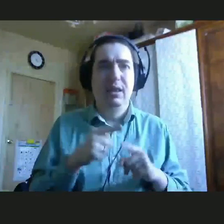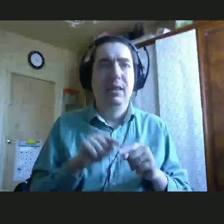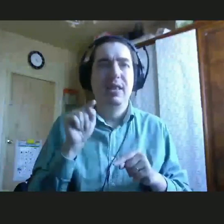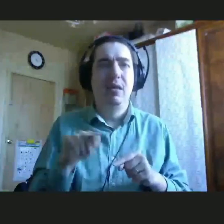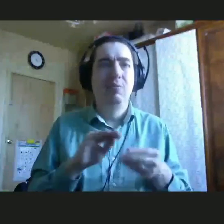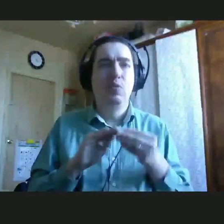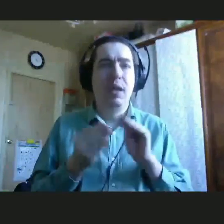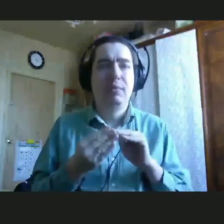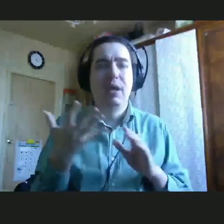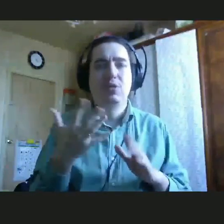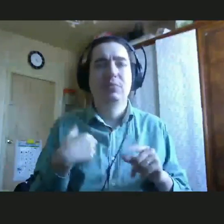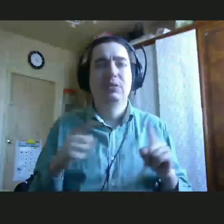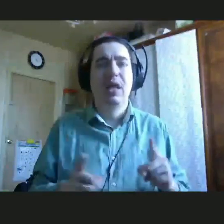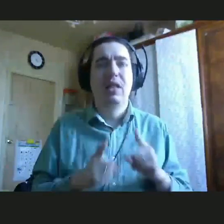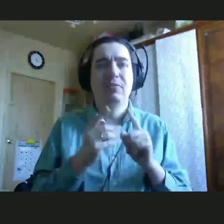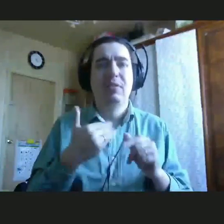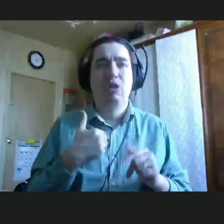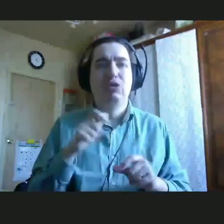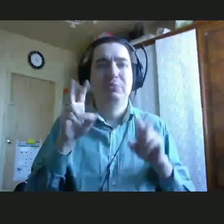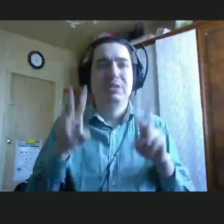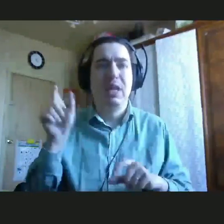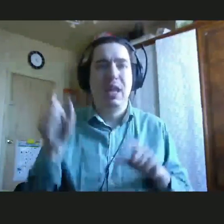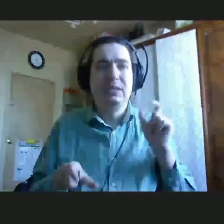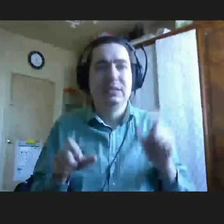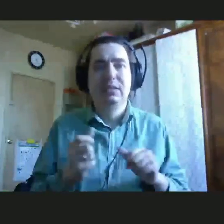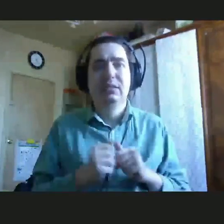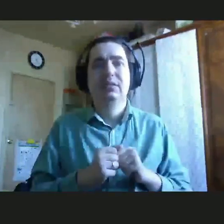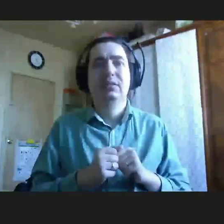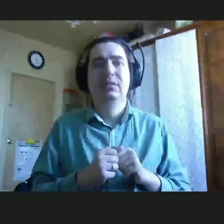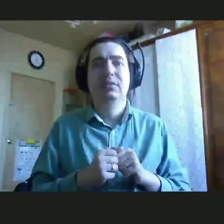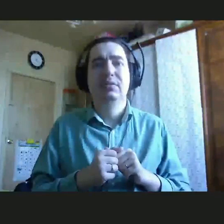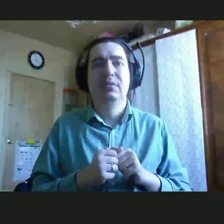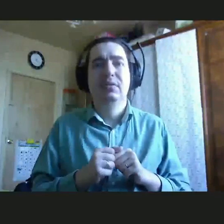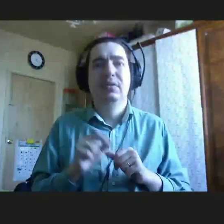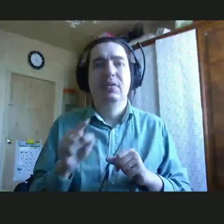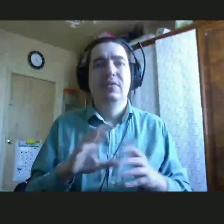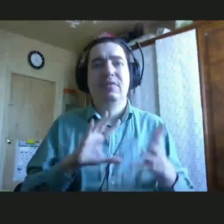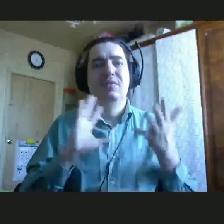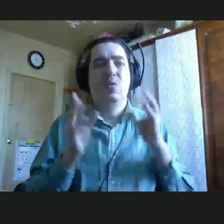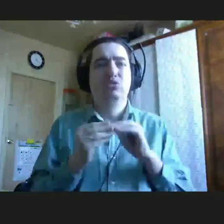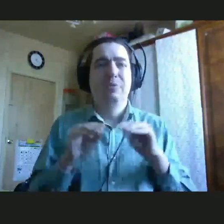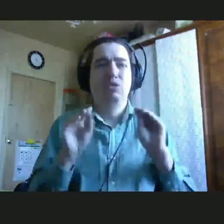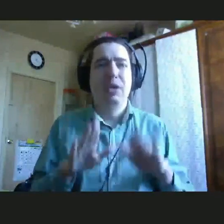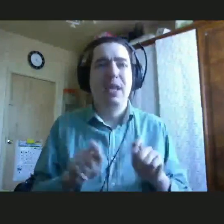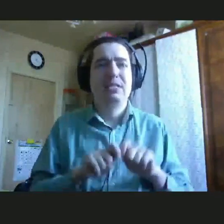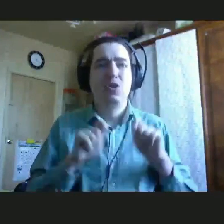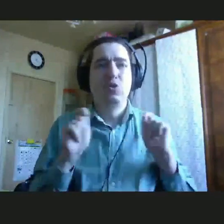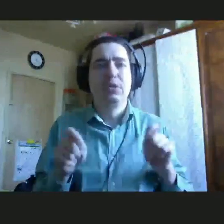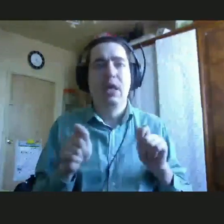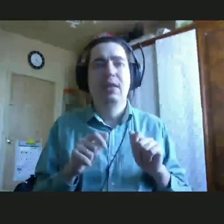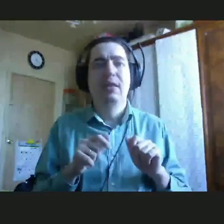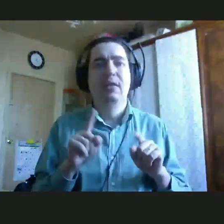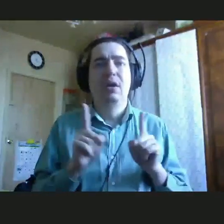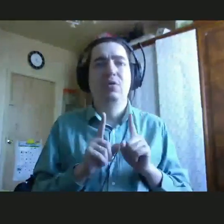с которыми сталкиваются наши специалисты, сталкиваются специалисты фонда. И мы, в общем-то, решили создать такую